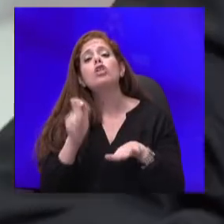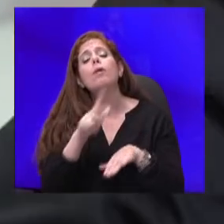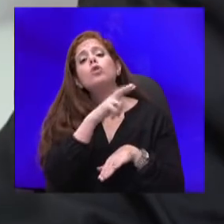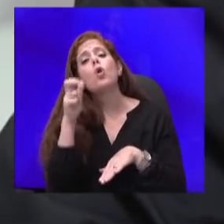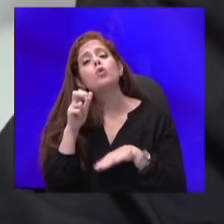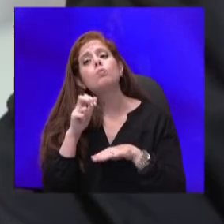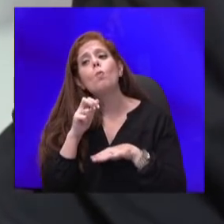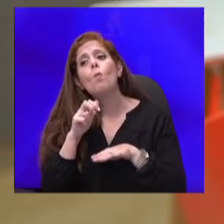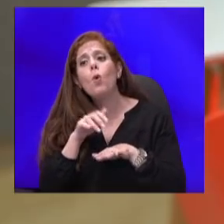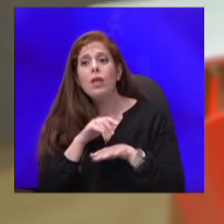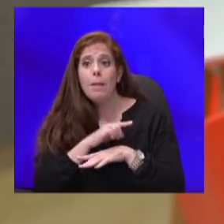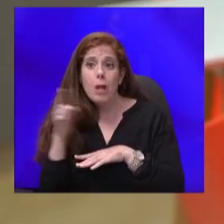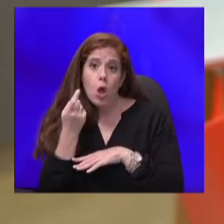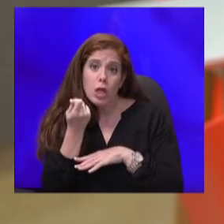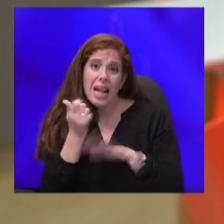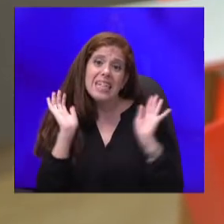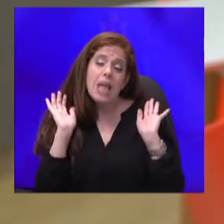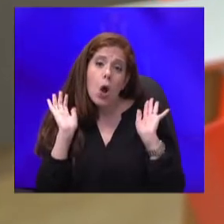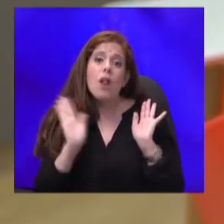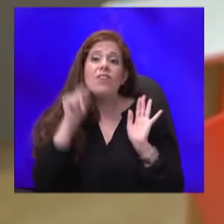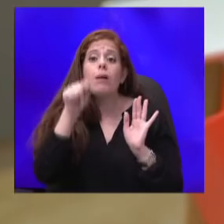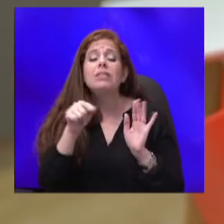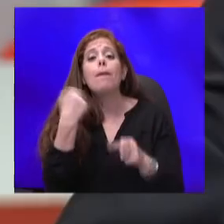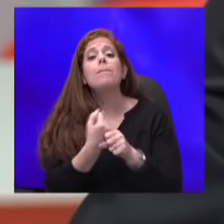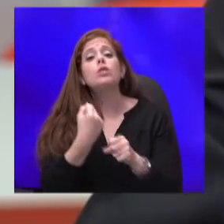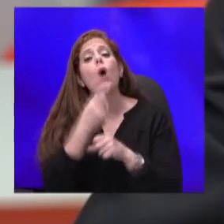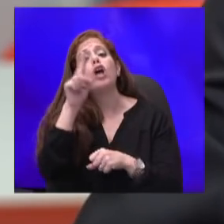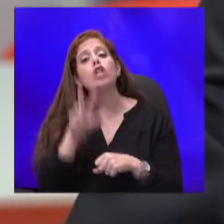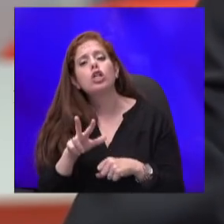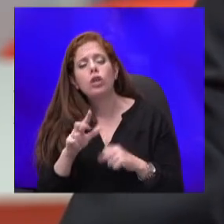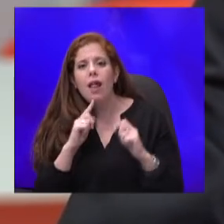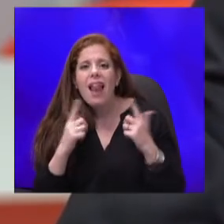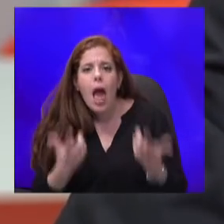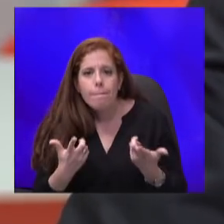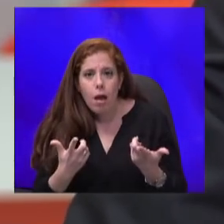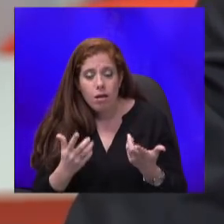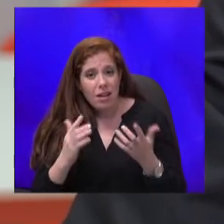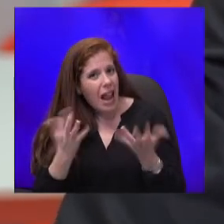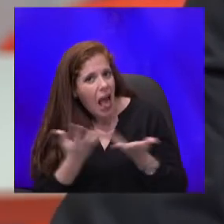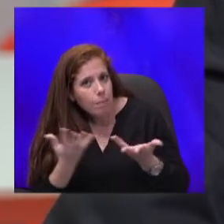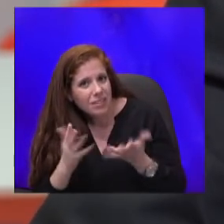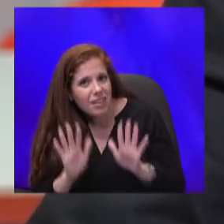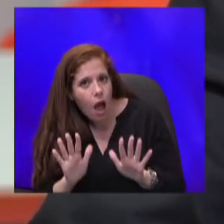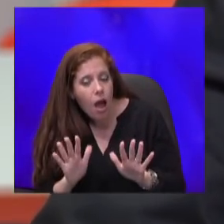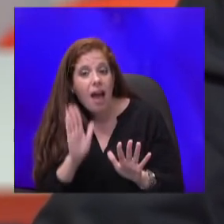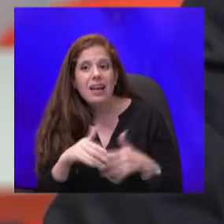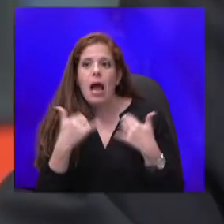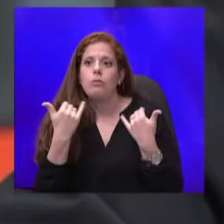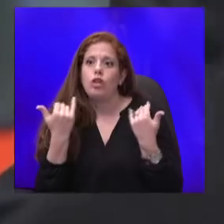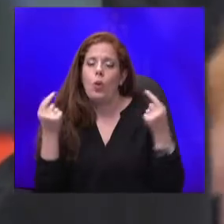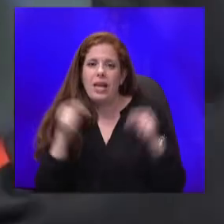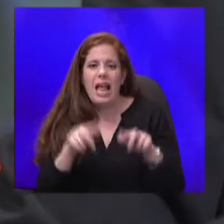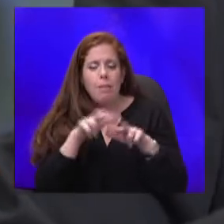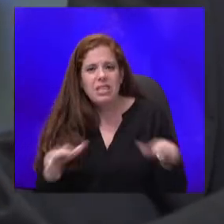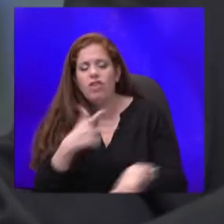ביצעו רק שליש. למה? למה זה ככה? גם ביום שנגיע למצב שיש חיסונים והכלכלה יכולה לתפקד,